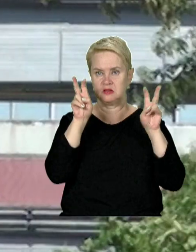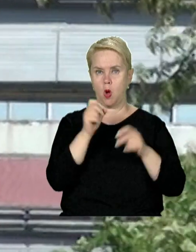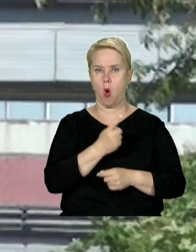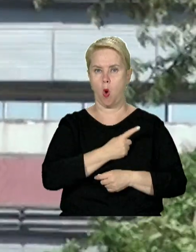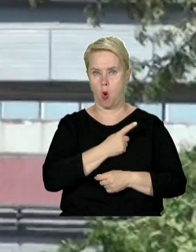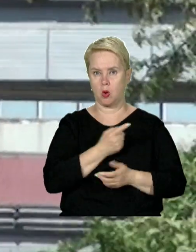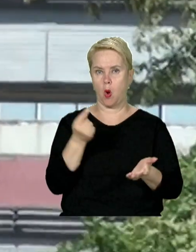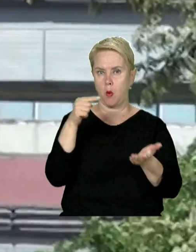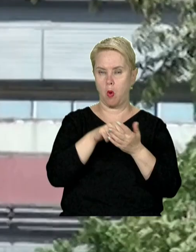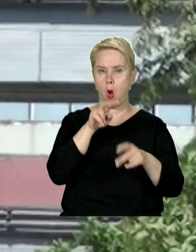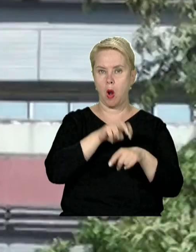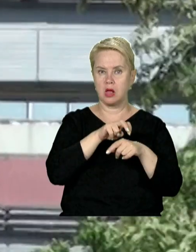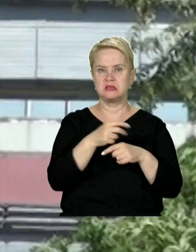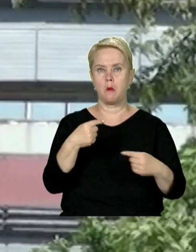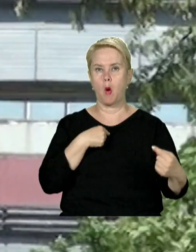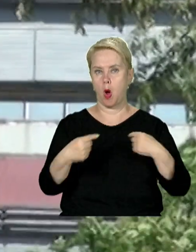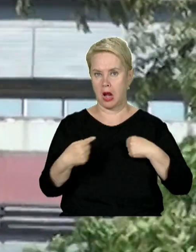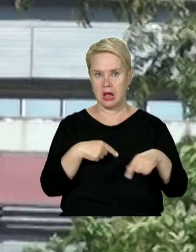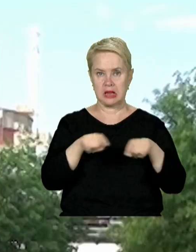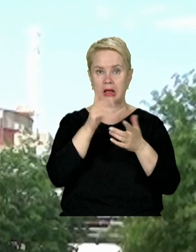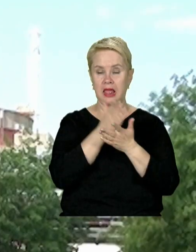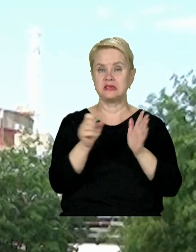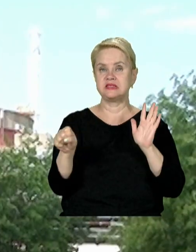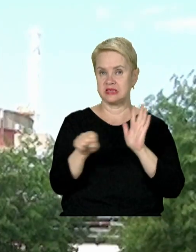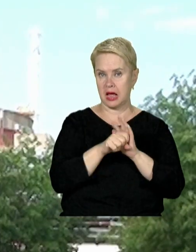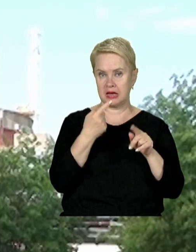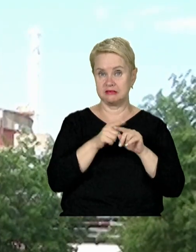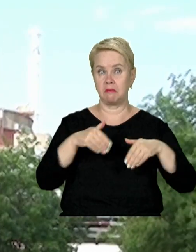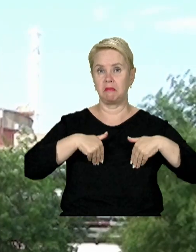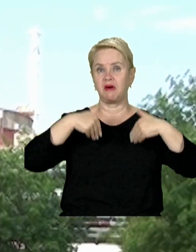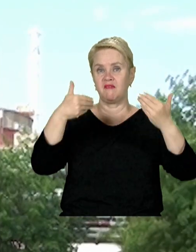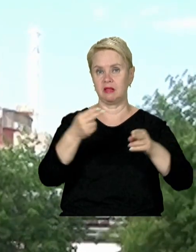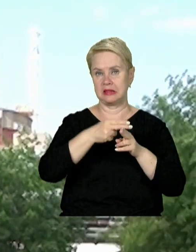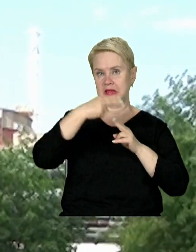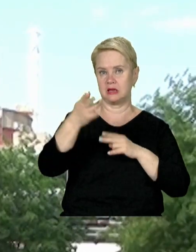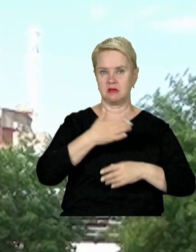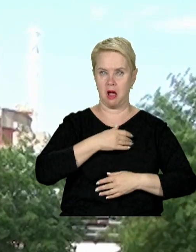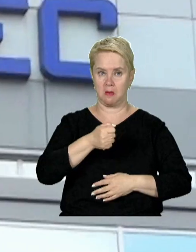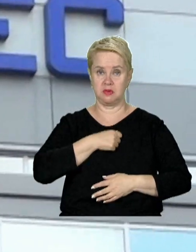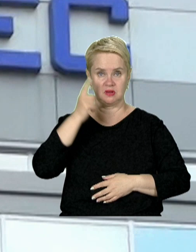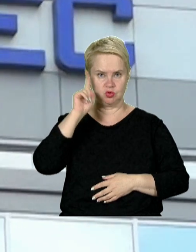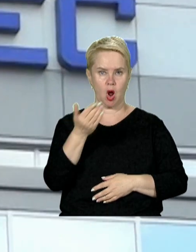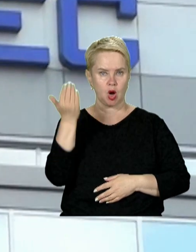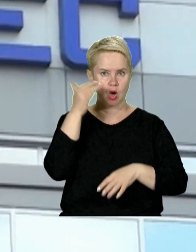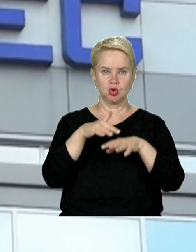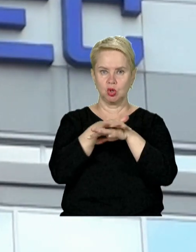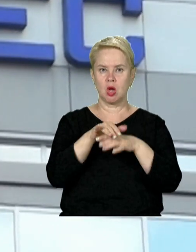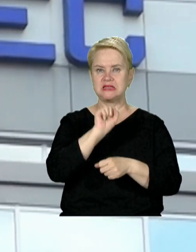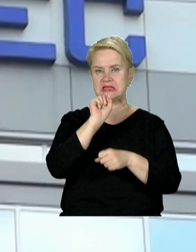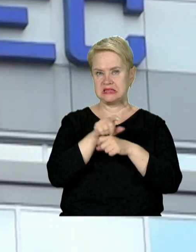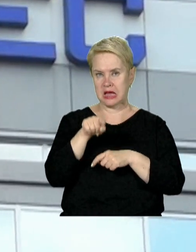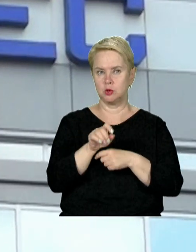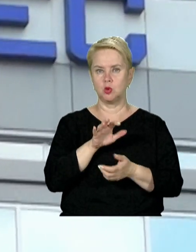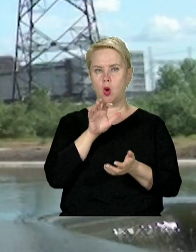охорони. Потрапили в лікарню з пораненнями, також є загиблі. Це привітання від наших бійців. Відомо, що раніше на території станції